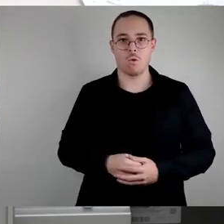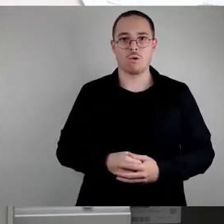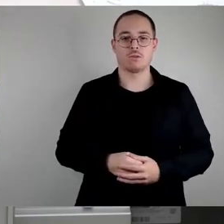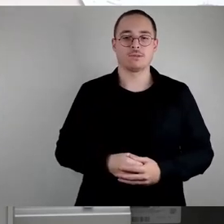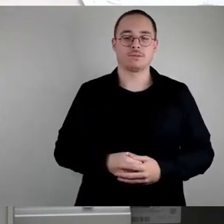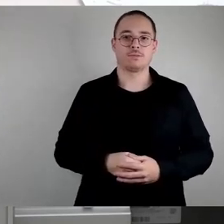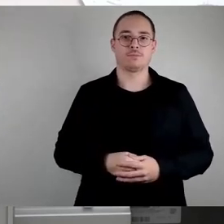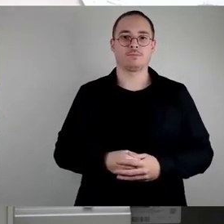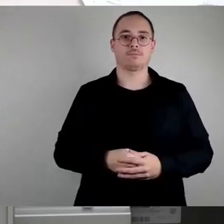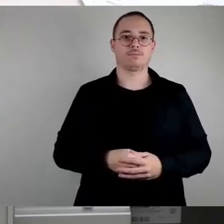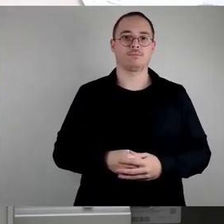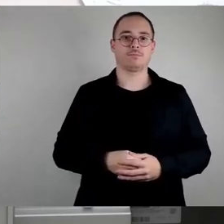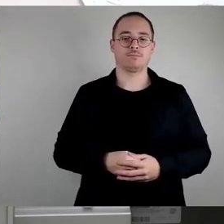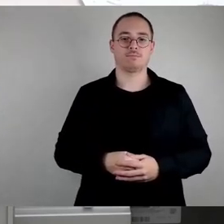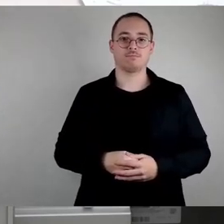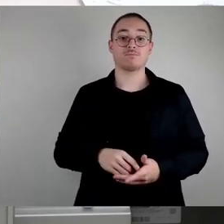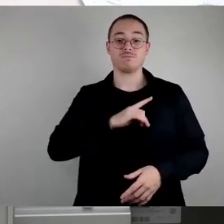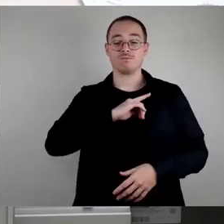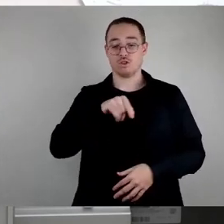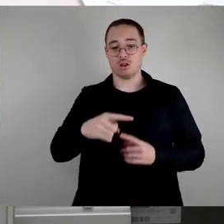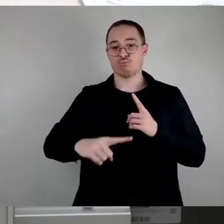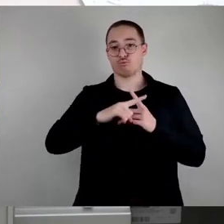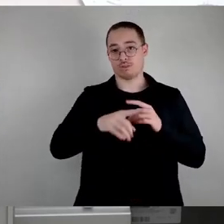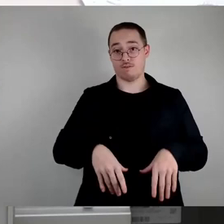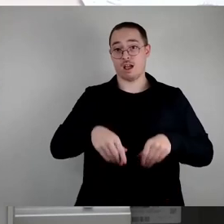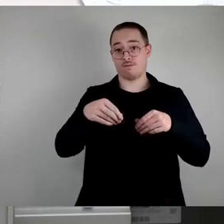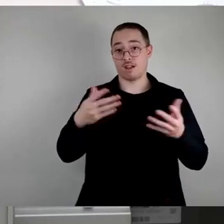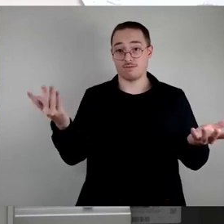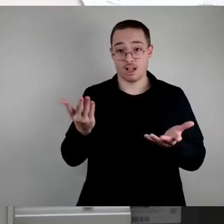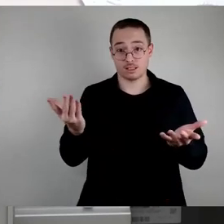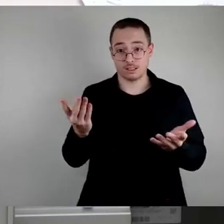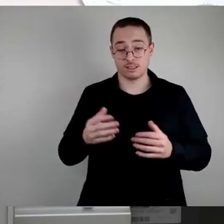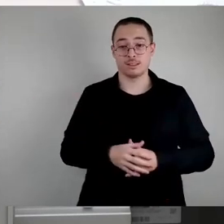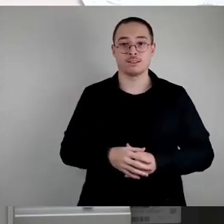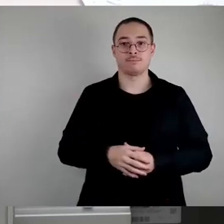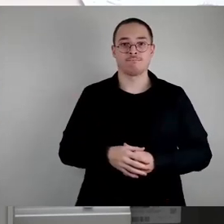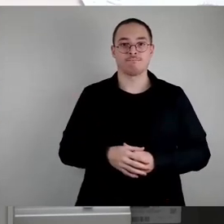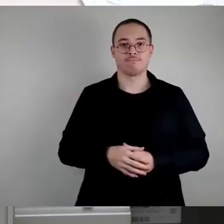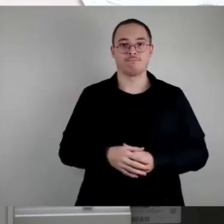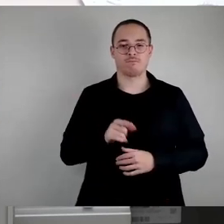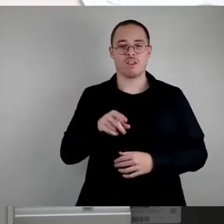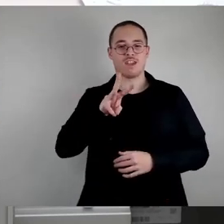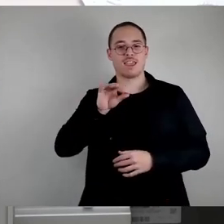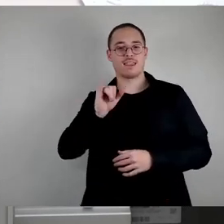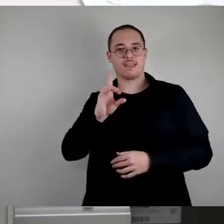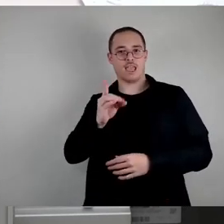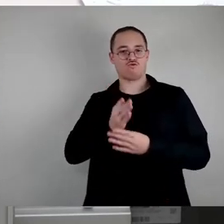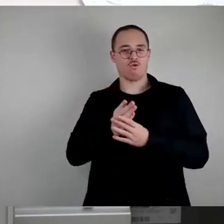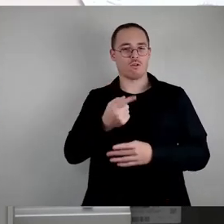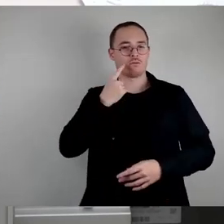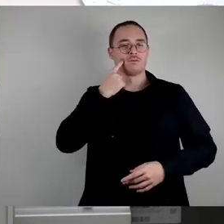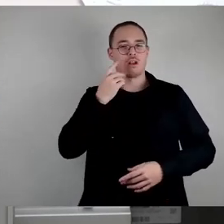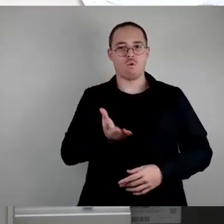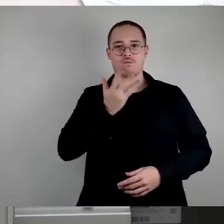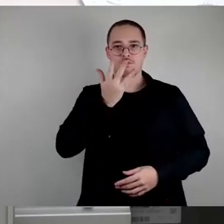damit beginnt eigentlich das Positive und wir merken jetzt auch in der WED, wir haben nicht nur Häuser, wir